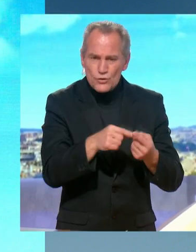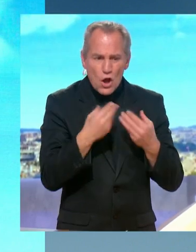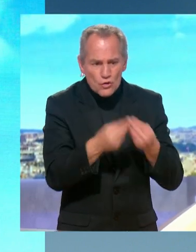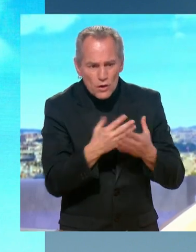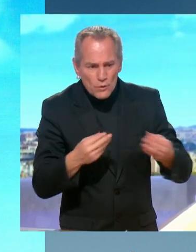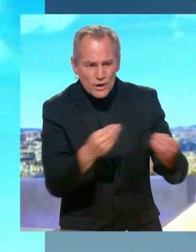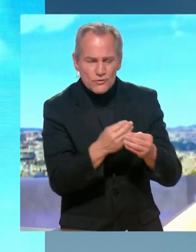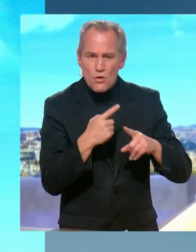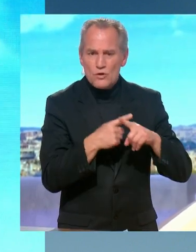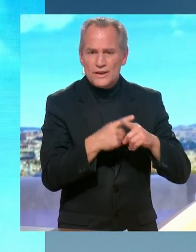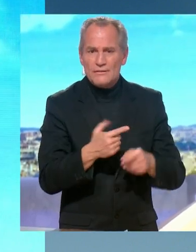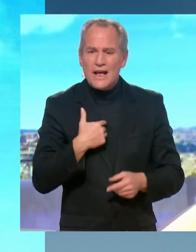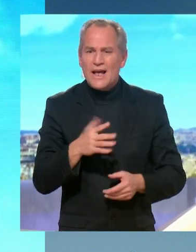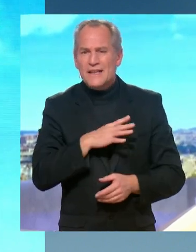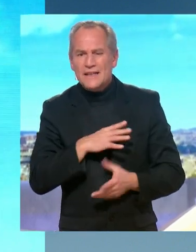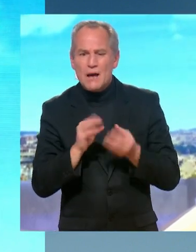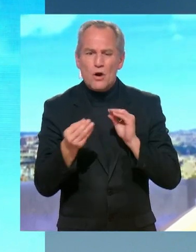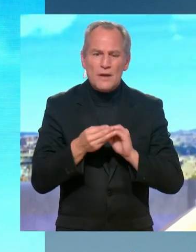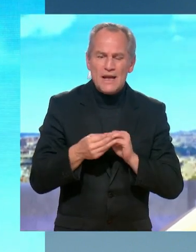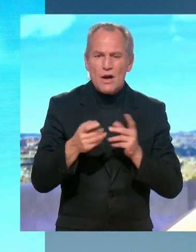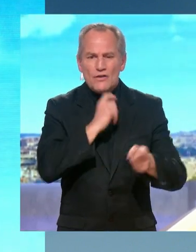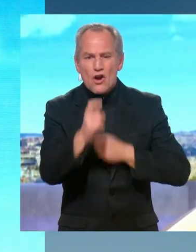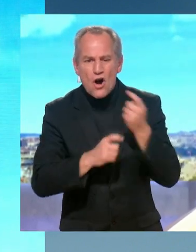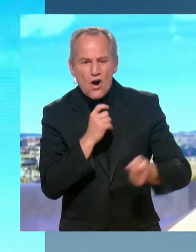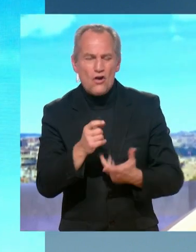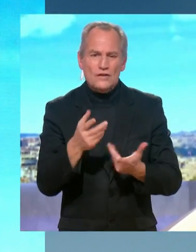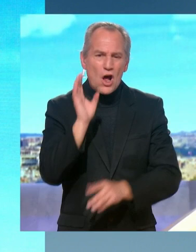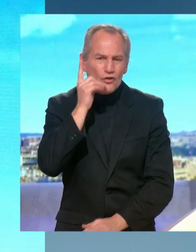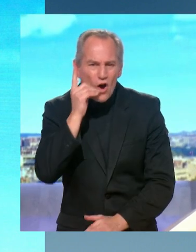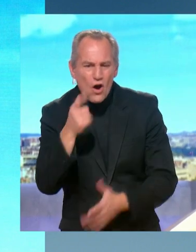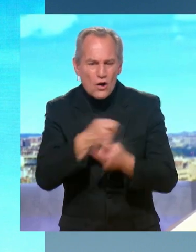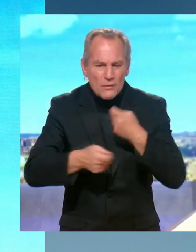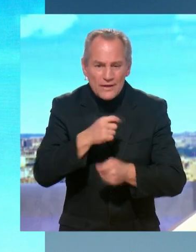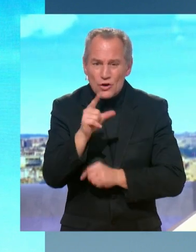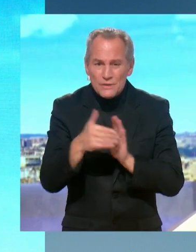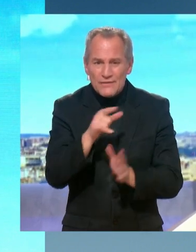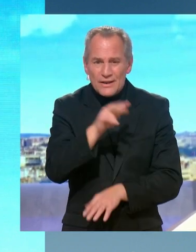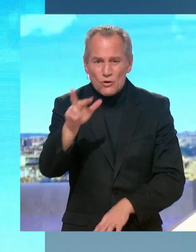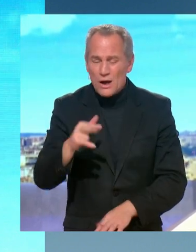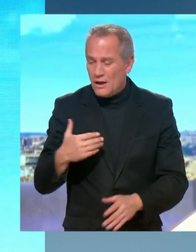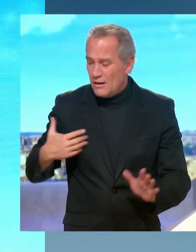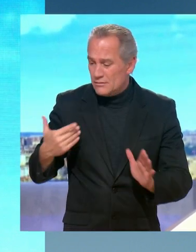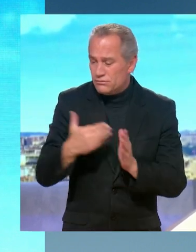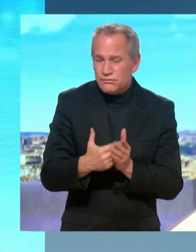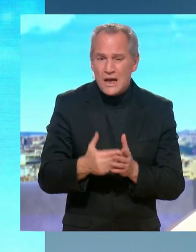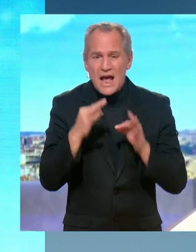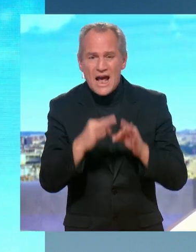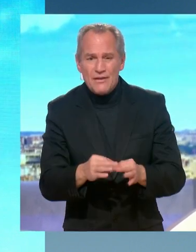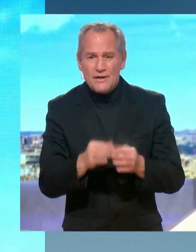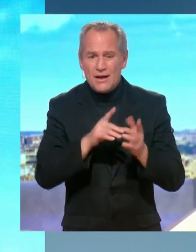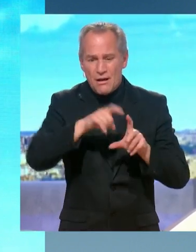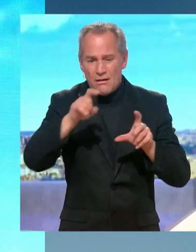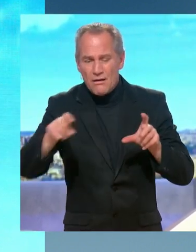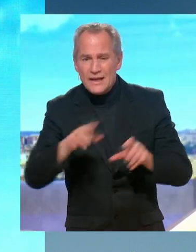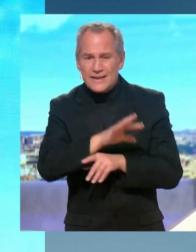un jour sans qu'on parle des ravages du trafic de drogue et des violences mortelles qui vont avec. Cette année 2023 s'annonce déjà record avec une hausse des homicides et des tentatives d'homicides de